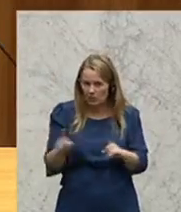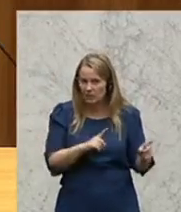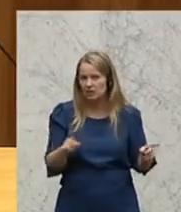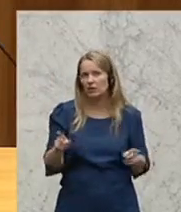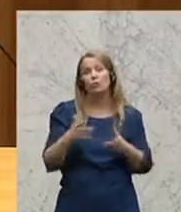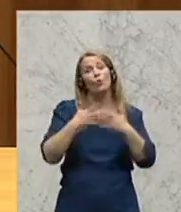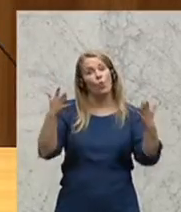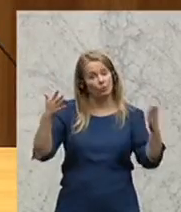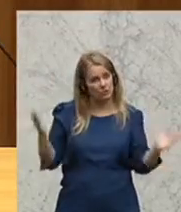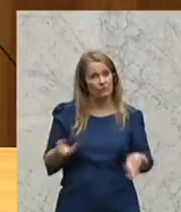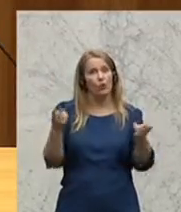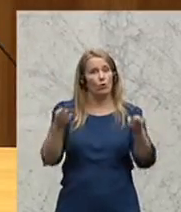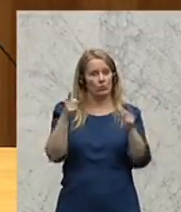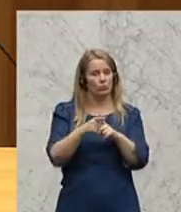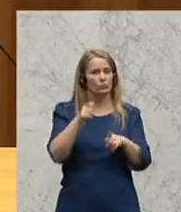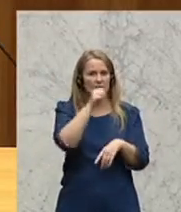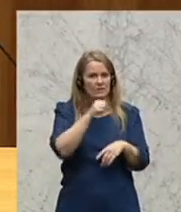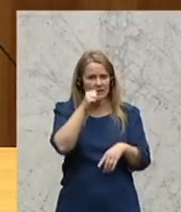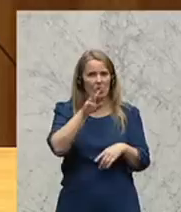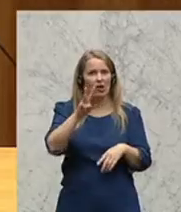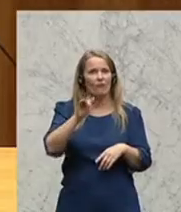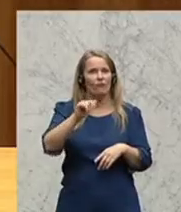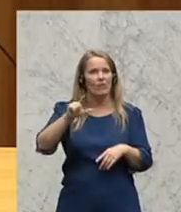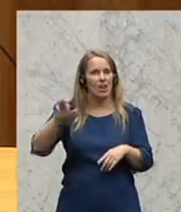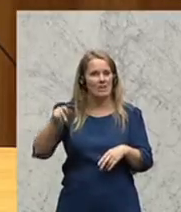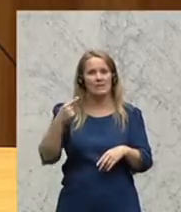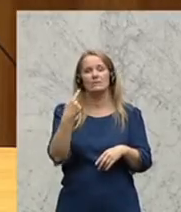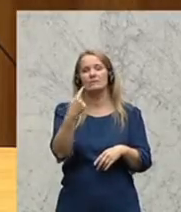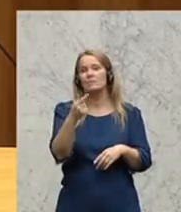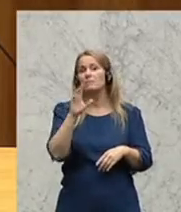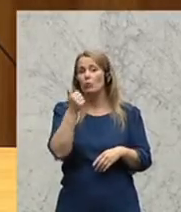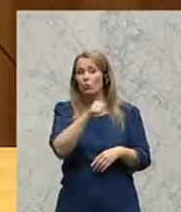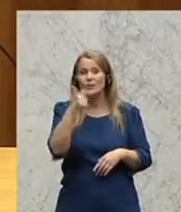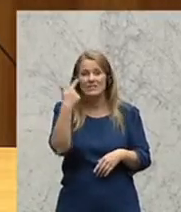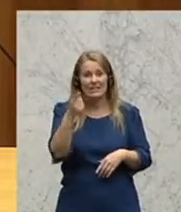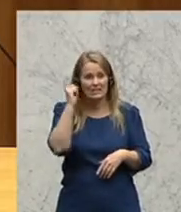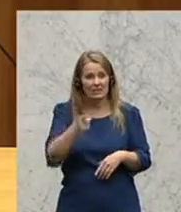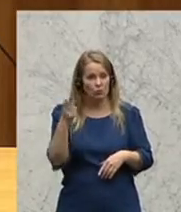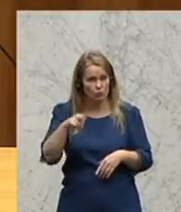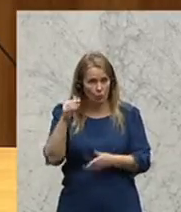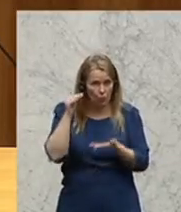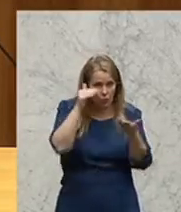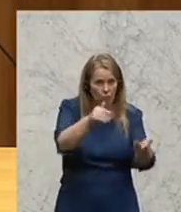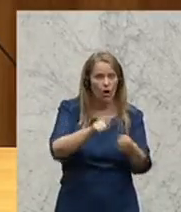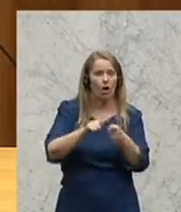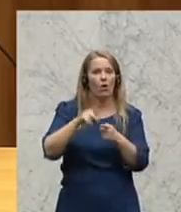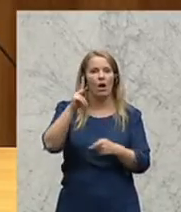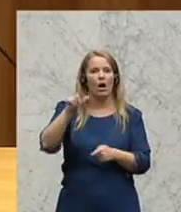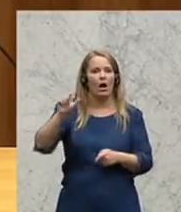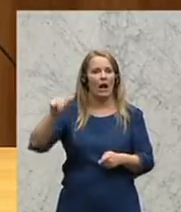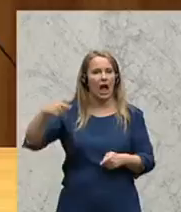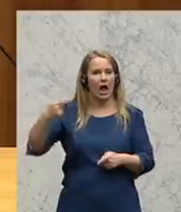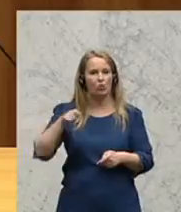großer Förderer ist auch und Sänger Georg Willi mit 120.000 Euro. Dann die Klangspuren,